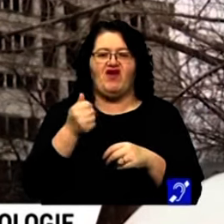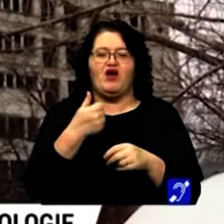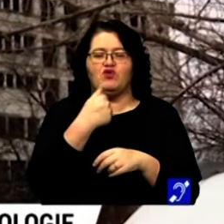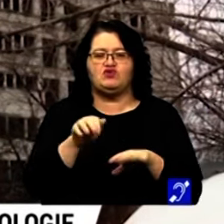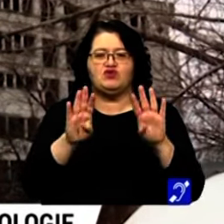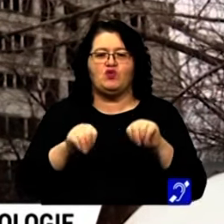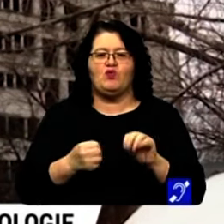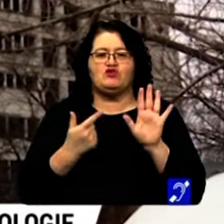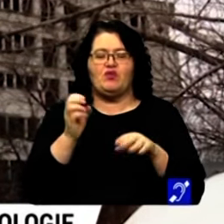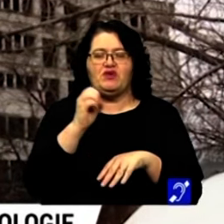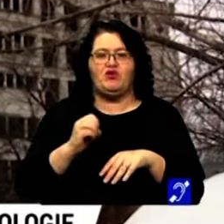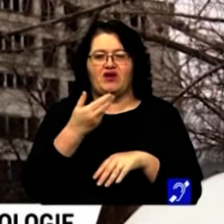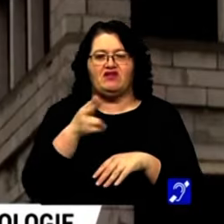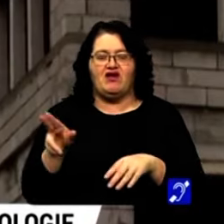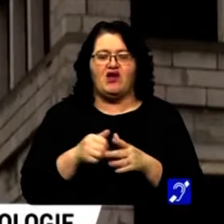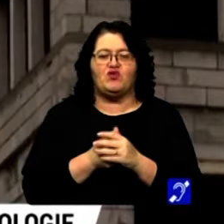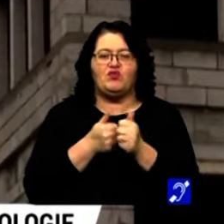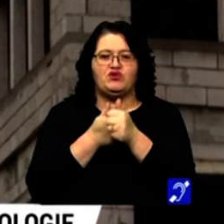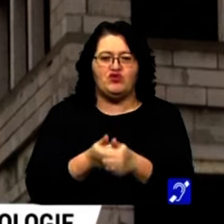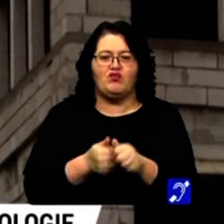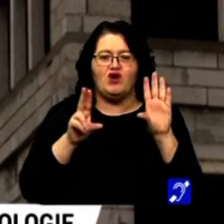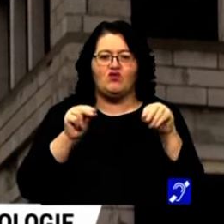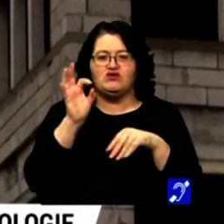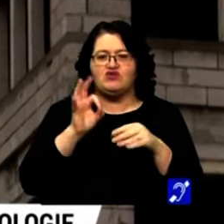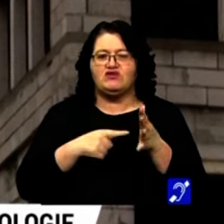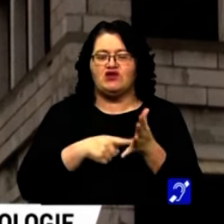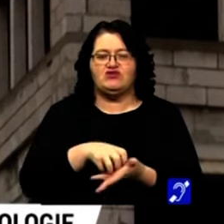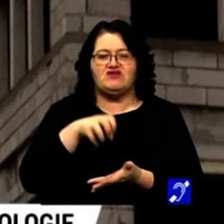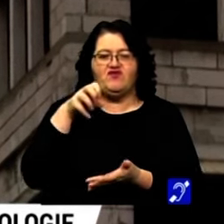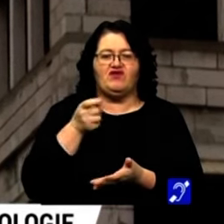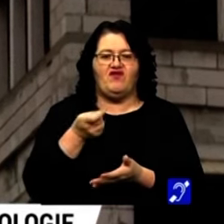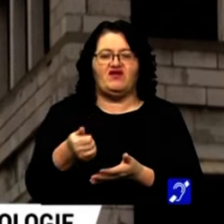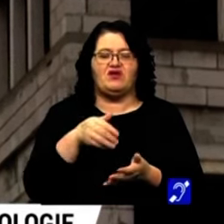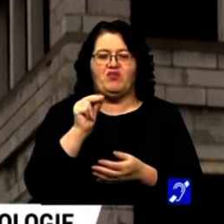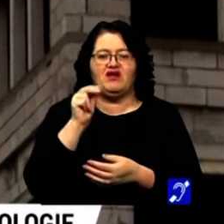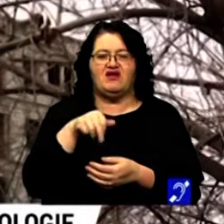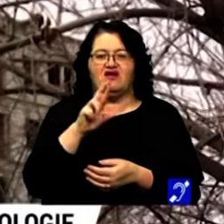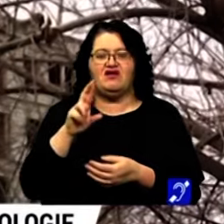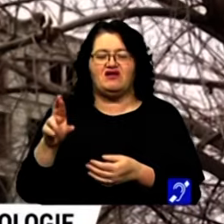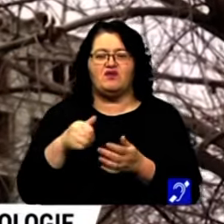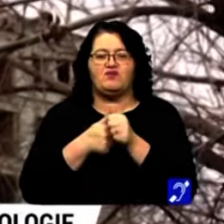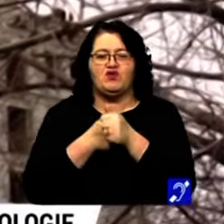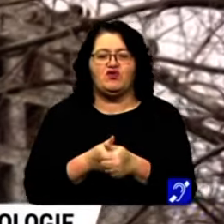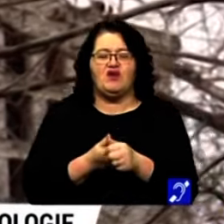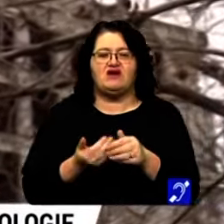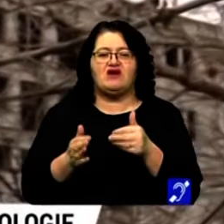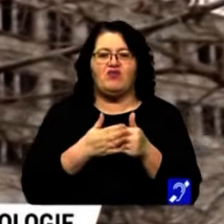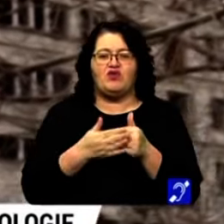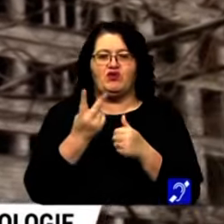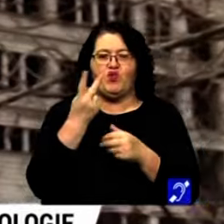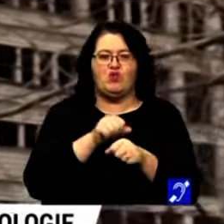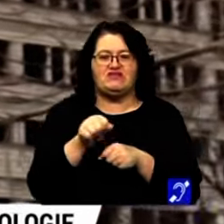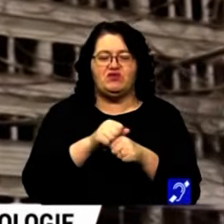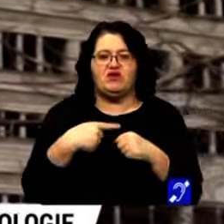197 de milioane de euro. Prin urmare, 80% din această sumă va fi finanțată prin PNRR. Urmează ca peste aproximativ două